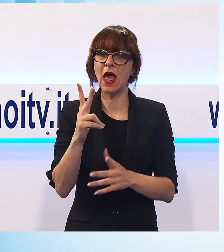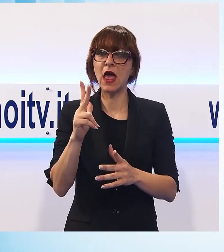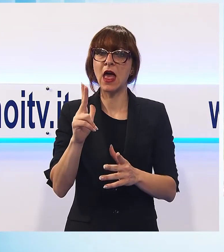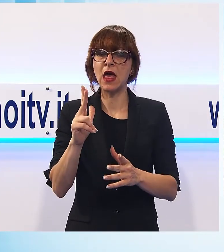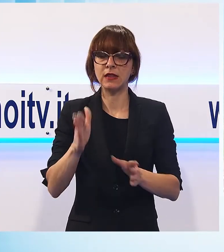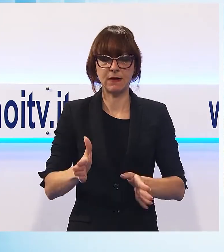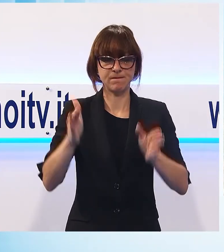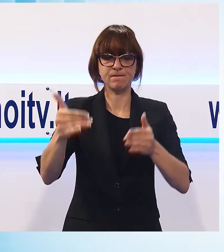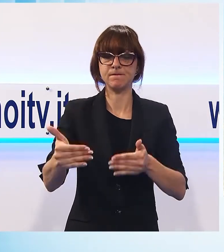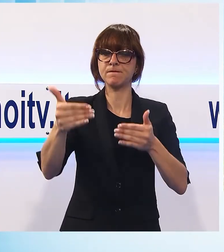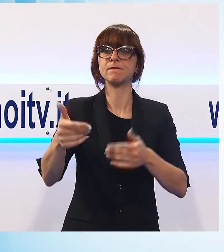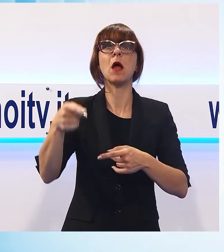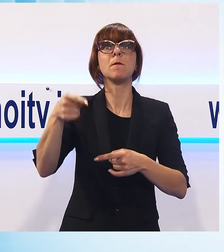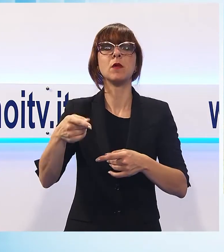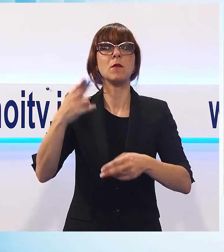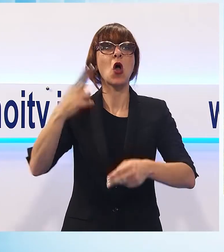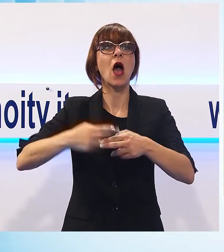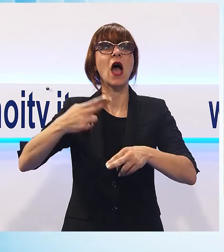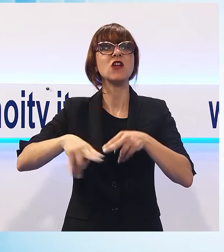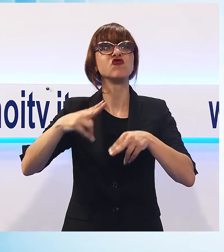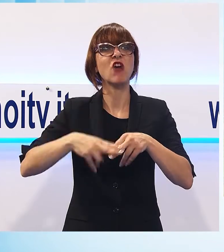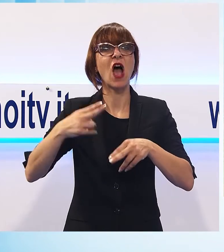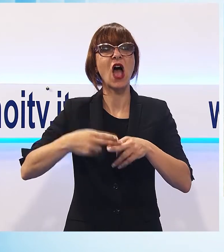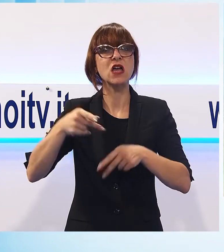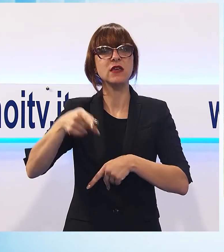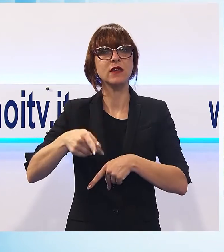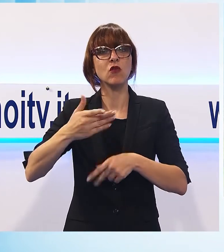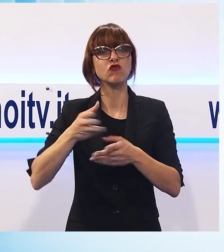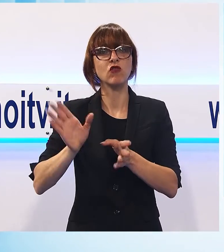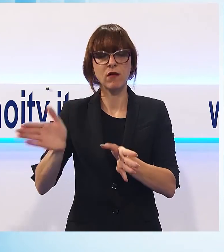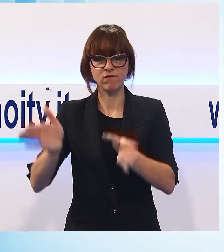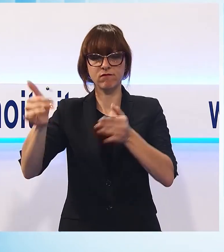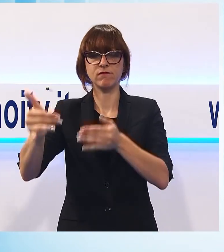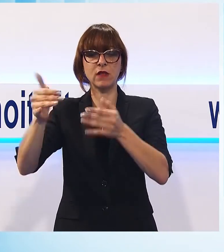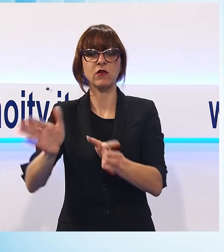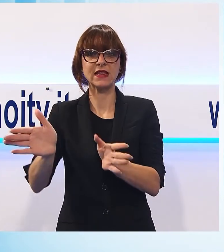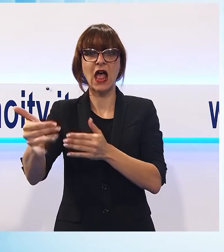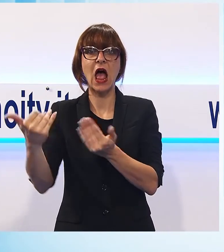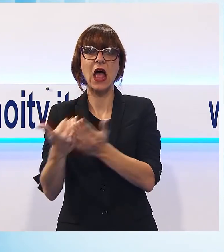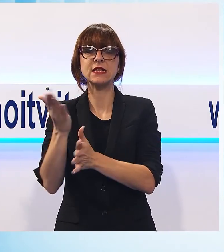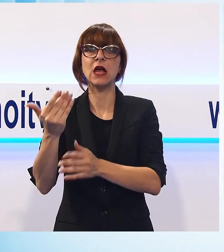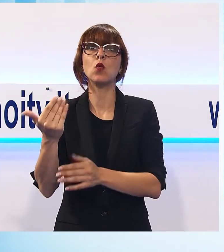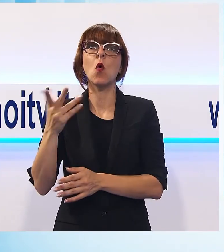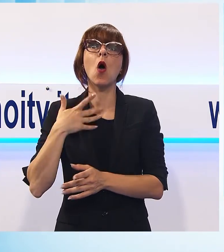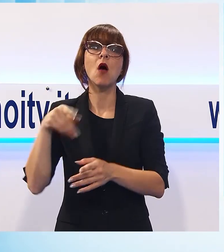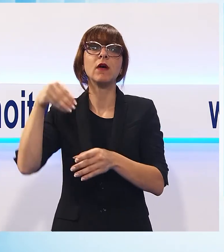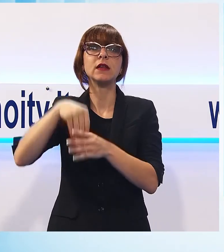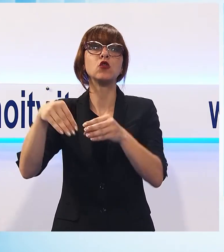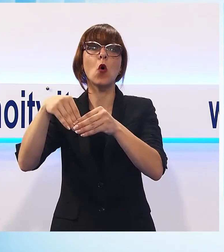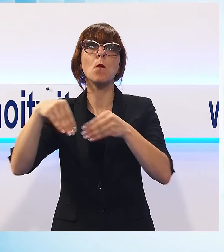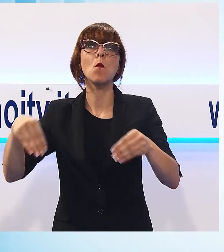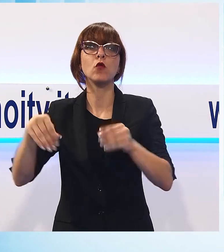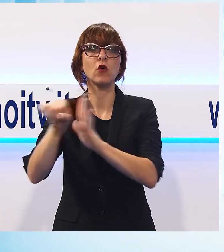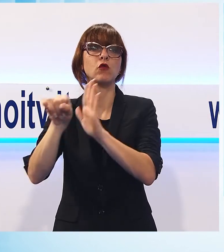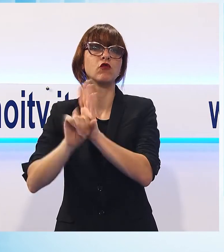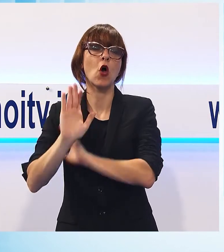allestita all'interno della rocca una stanza che ospiterà il museo della storia di Sommo Colonia. Nella parte esterna verrà realizzata inoltre una scala